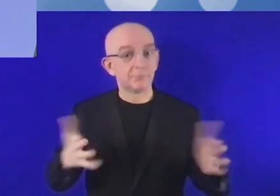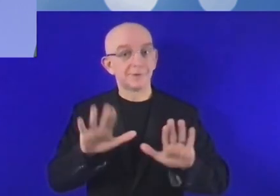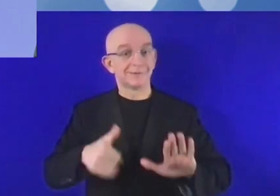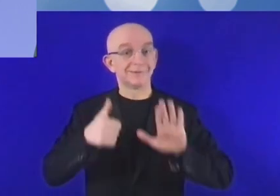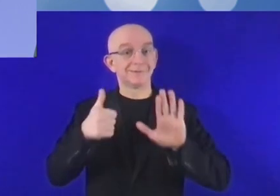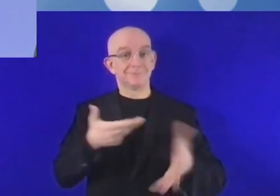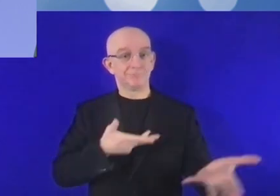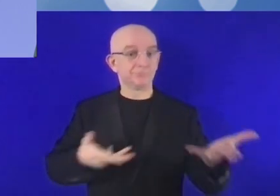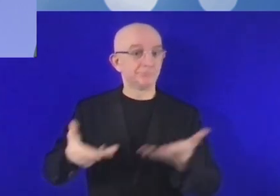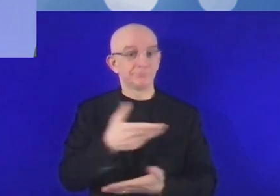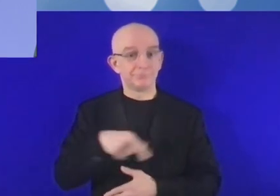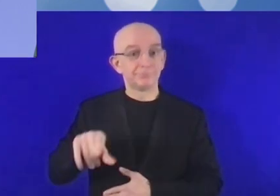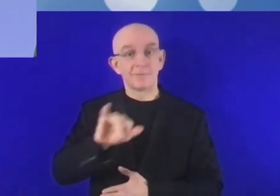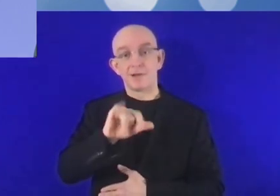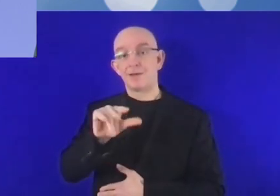Nous nous sommes réunis.